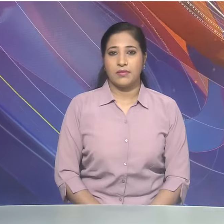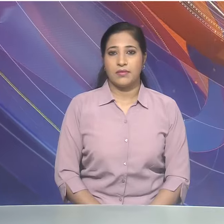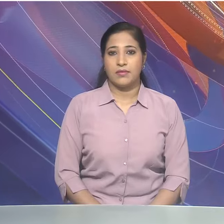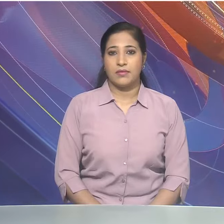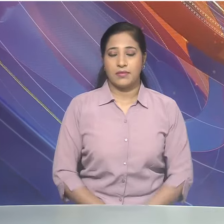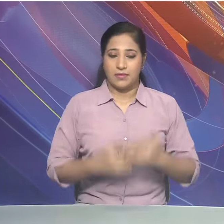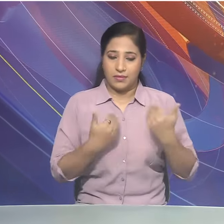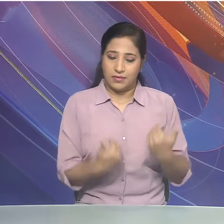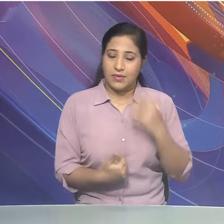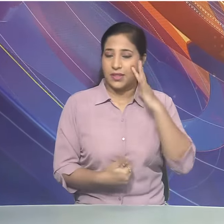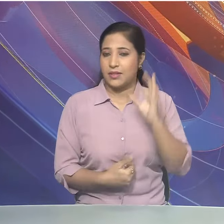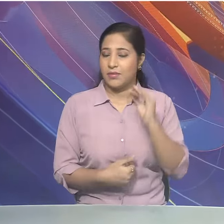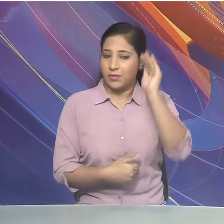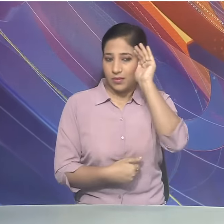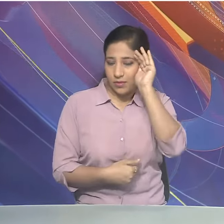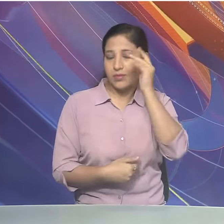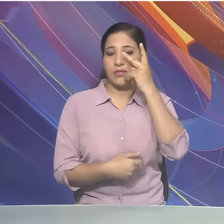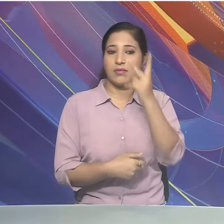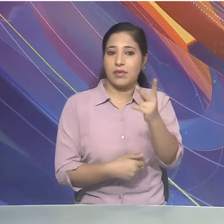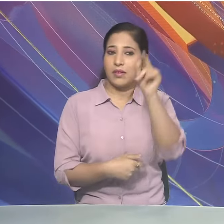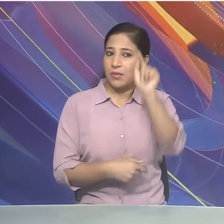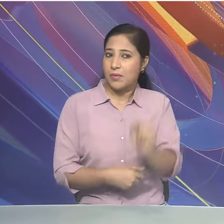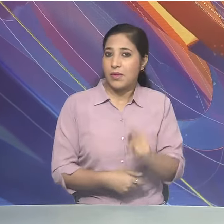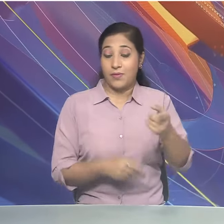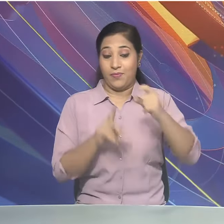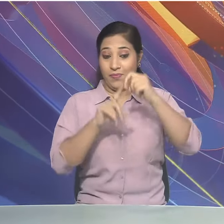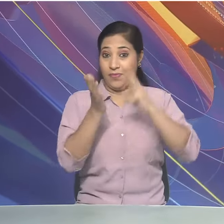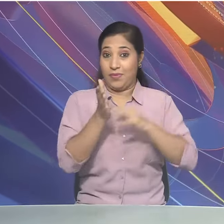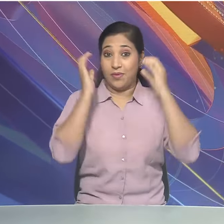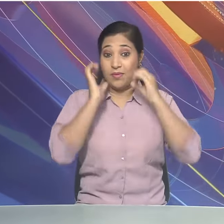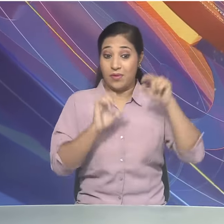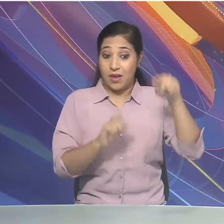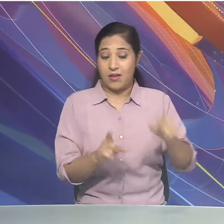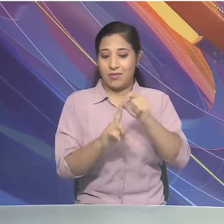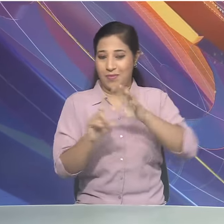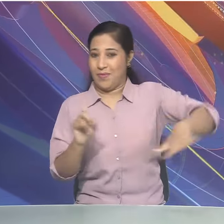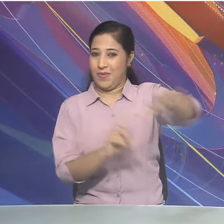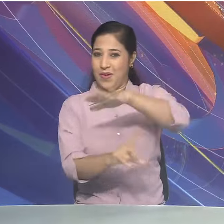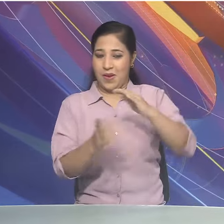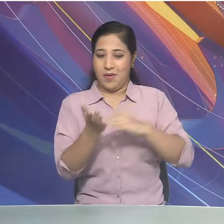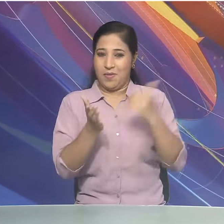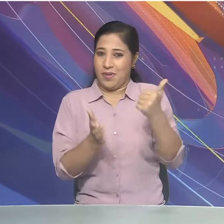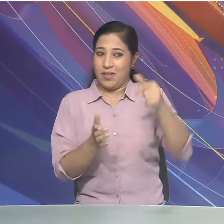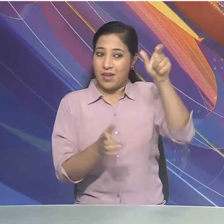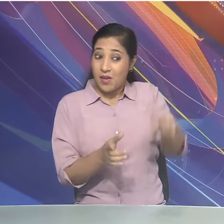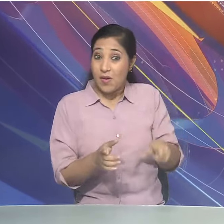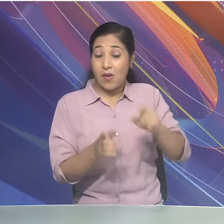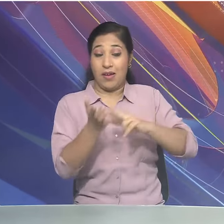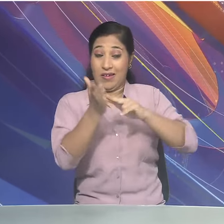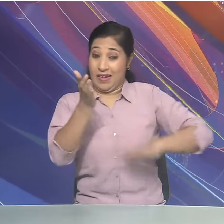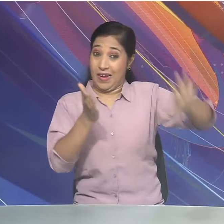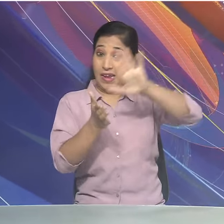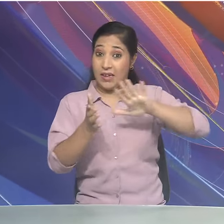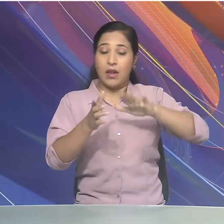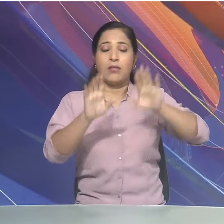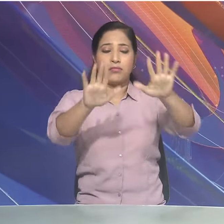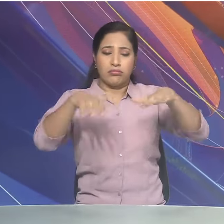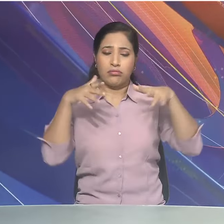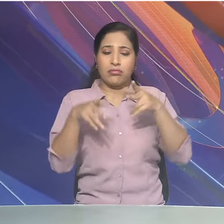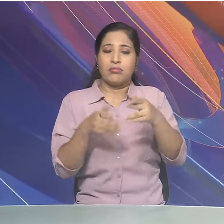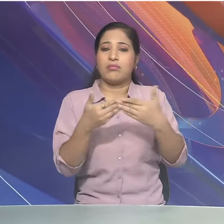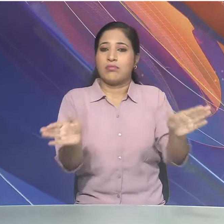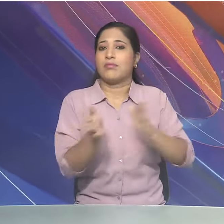और आएए अब खबरों को विस्तार से देखते हैं प्रधान मंत्री नरेंद्र मोदी आज पर्यावरन मंत्रियों के राष्ट्रिय सम्मेलन का उद्गाटन करेंगे